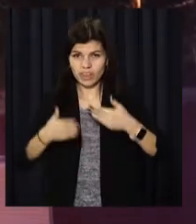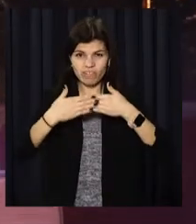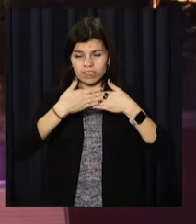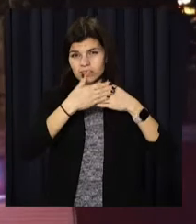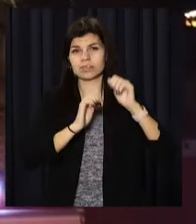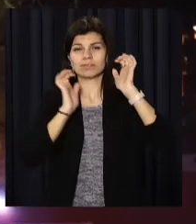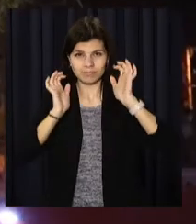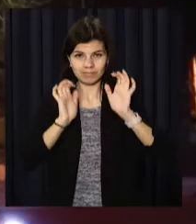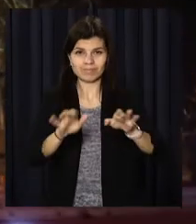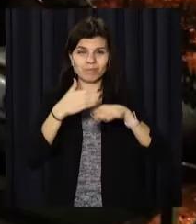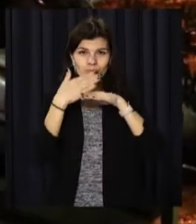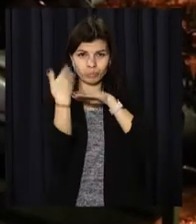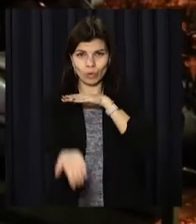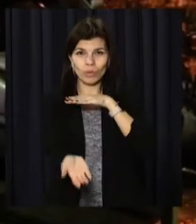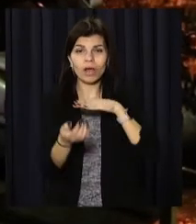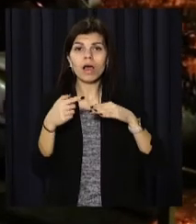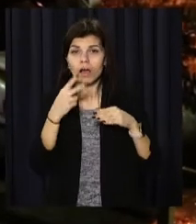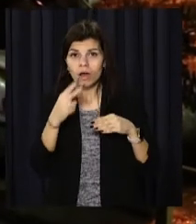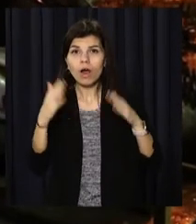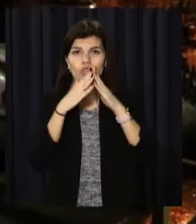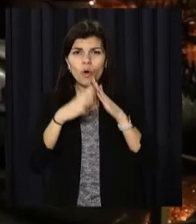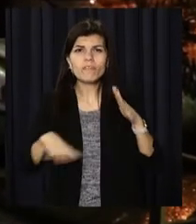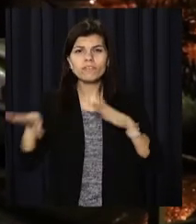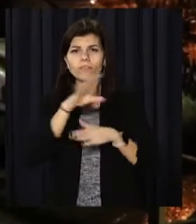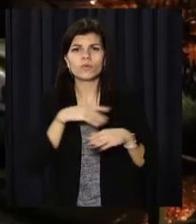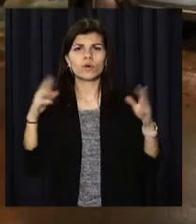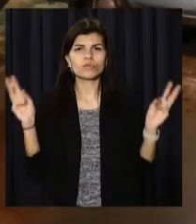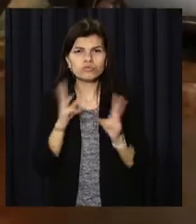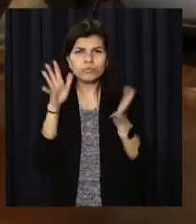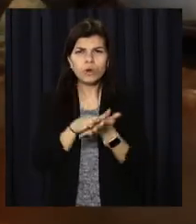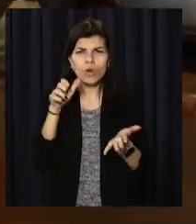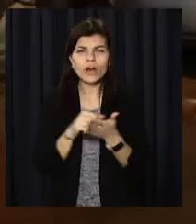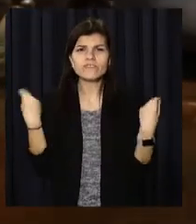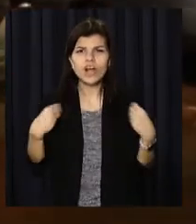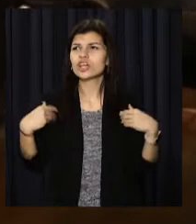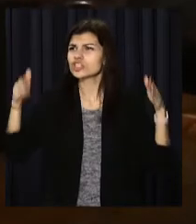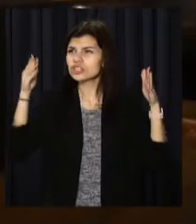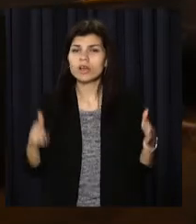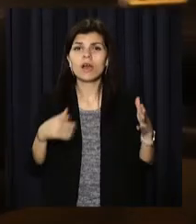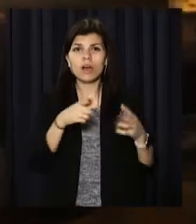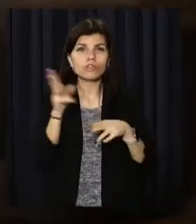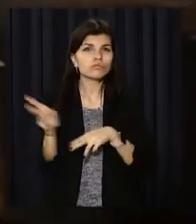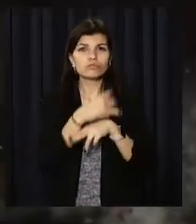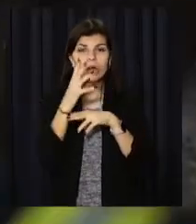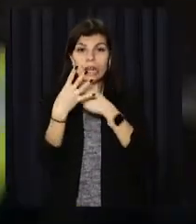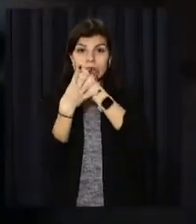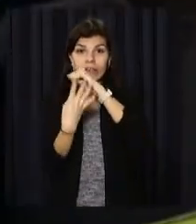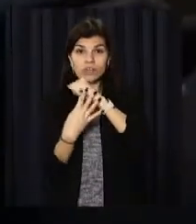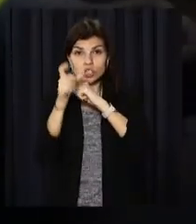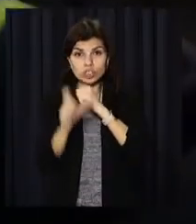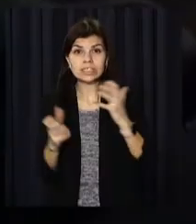всередину оселі. Полум'я знищило домашні речі, меблі та понівечило стіни. З вогнем боролися 19-ро